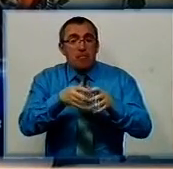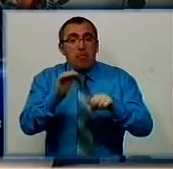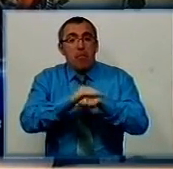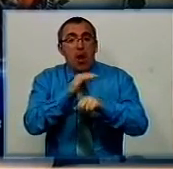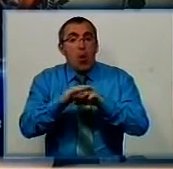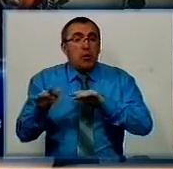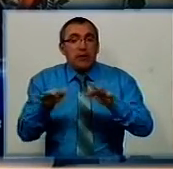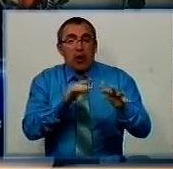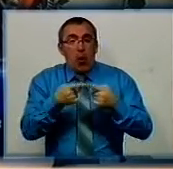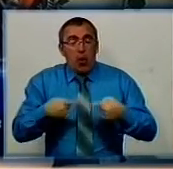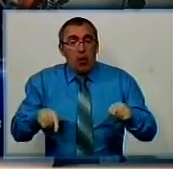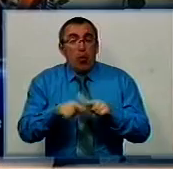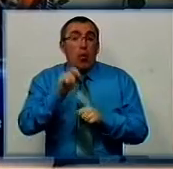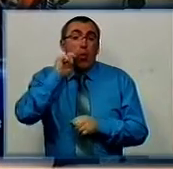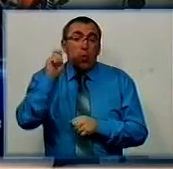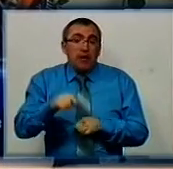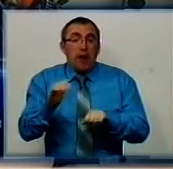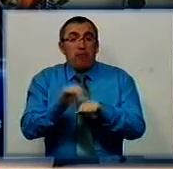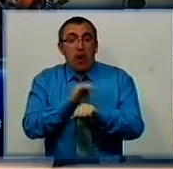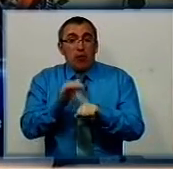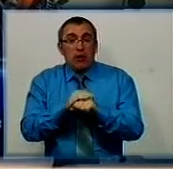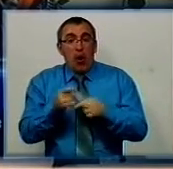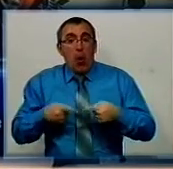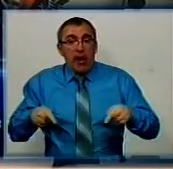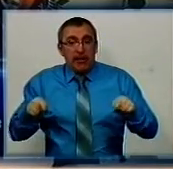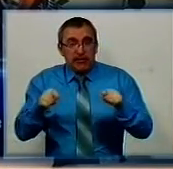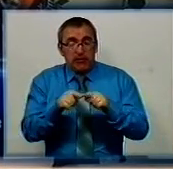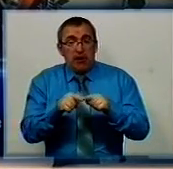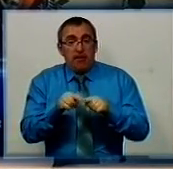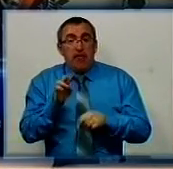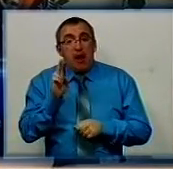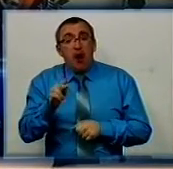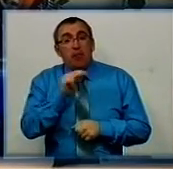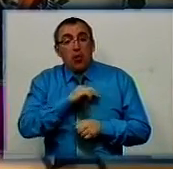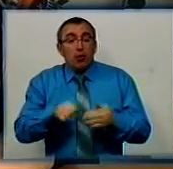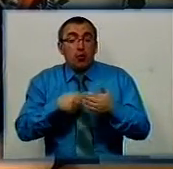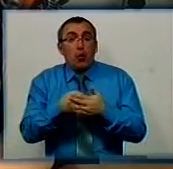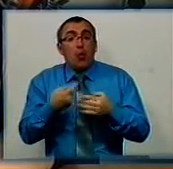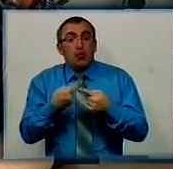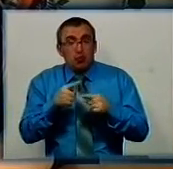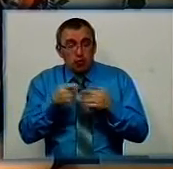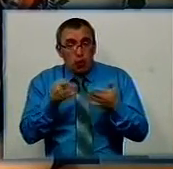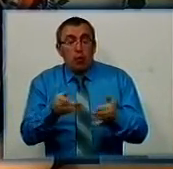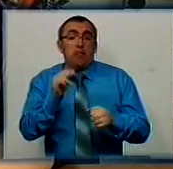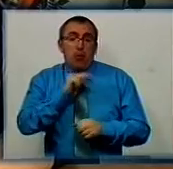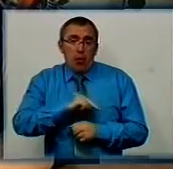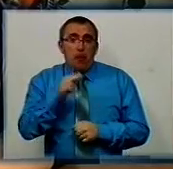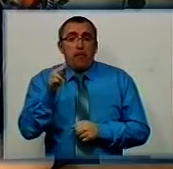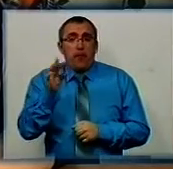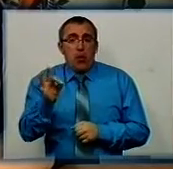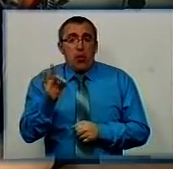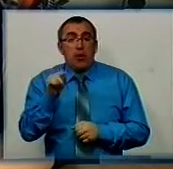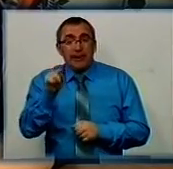організацій. Українські благодійні організації, як працювали до цього, так і зараз працюють по